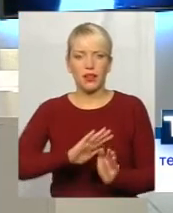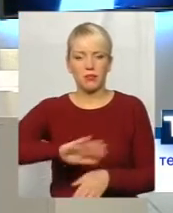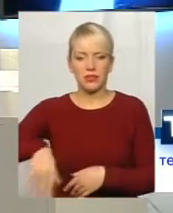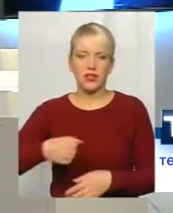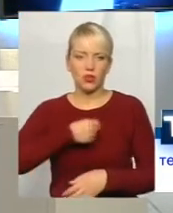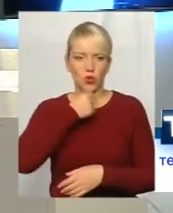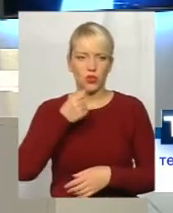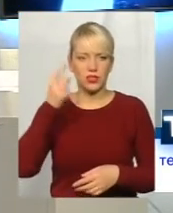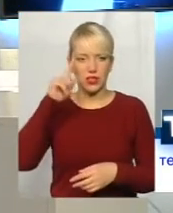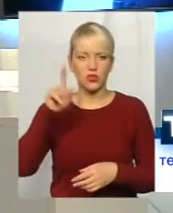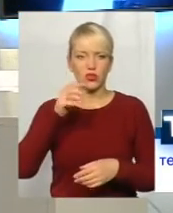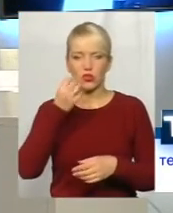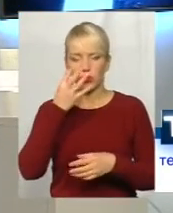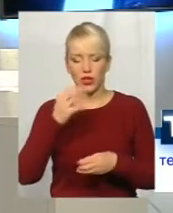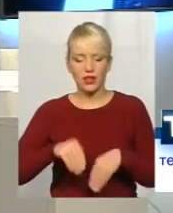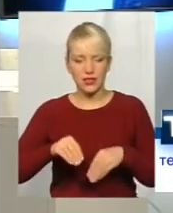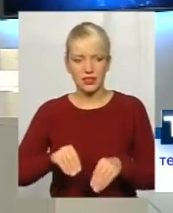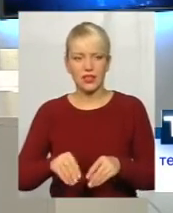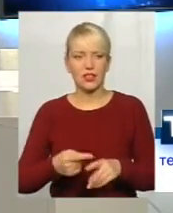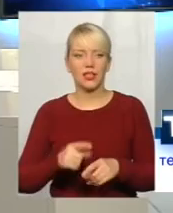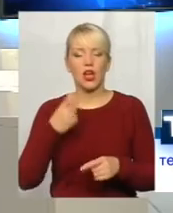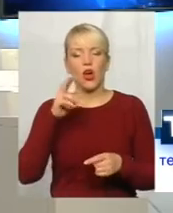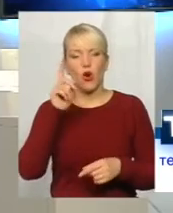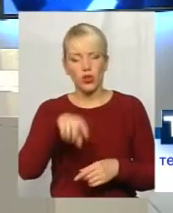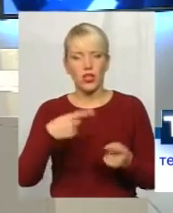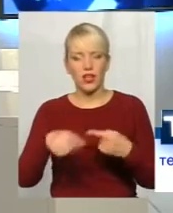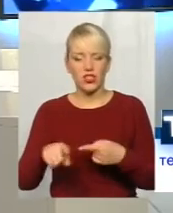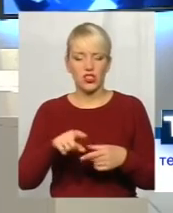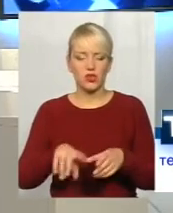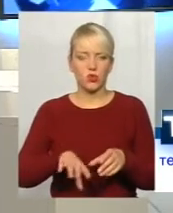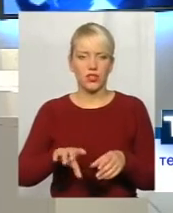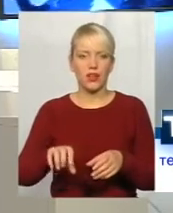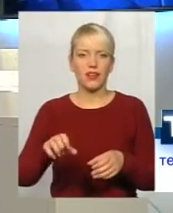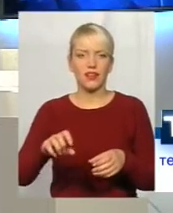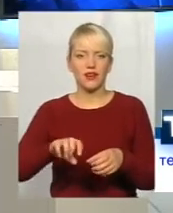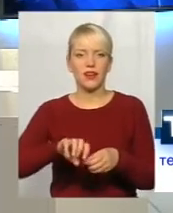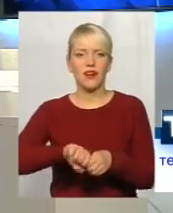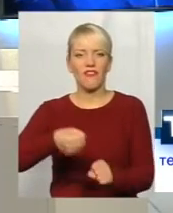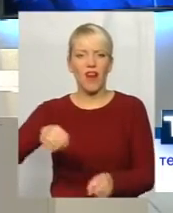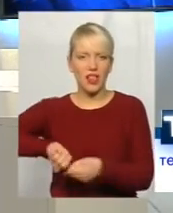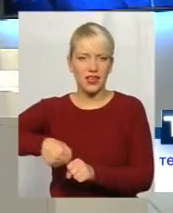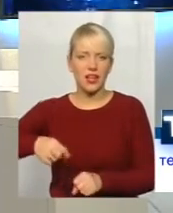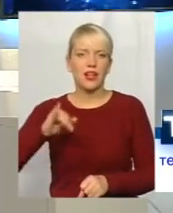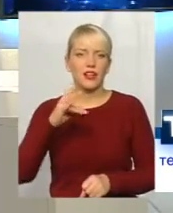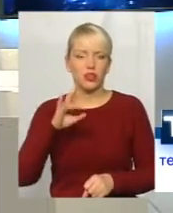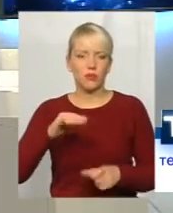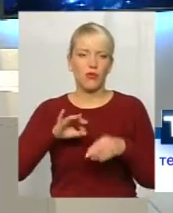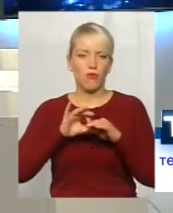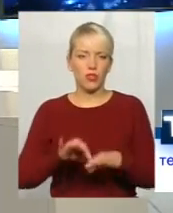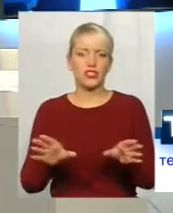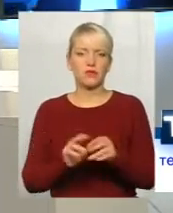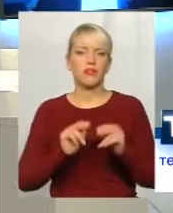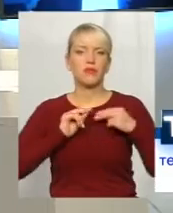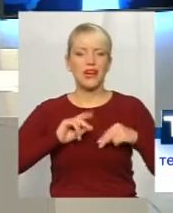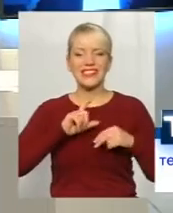і троянди почали садити, хоча други їх рвали і так далі через діток. Тому проводження співпраці